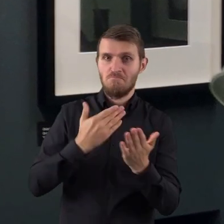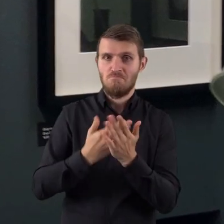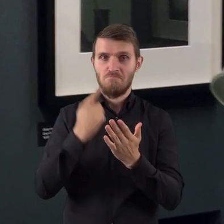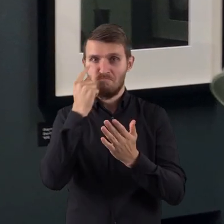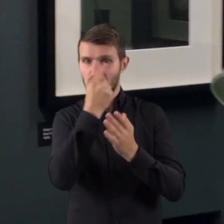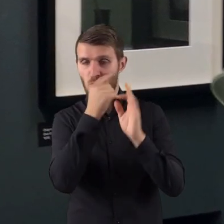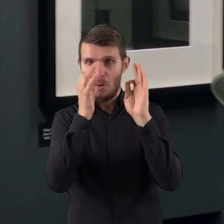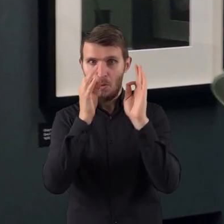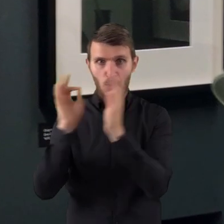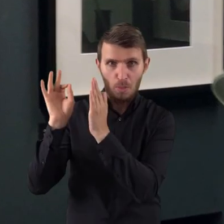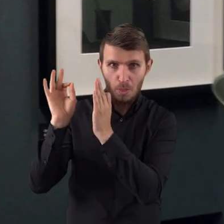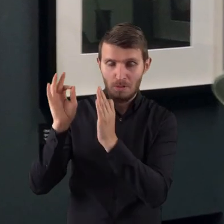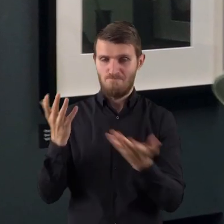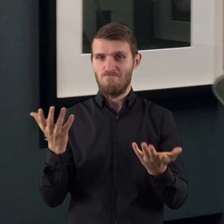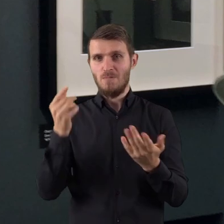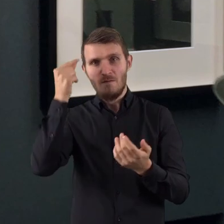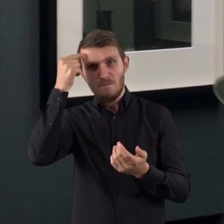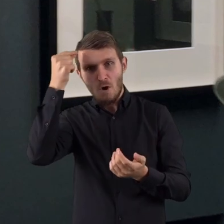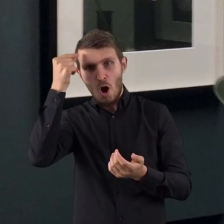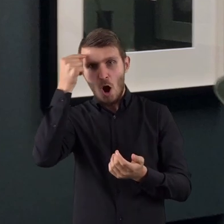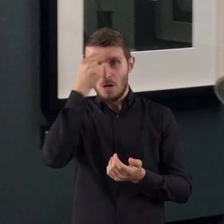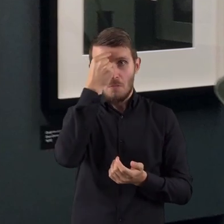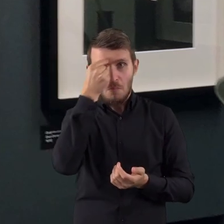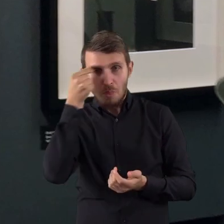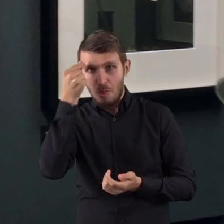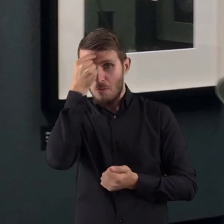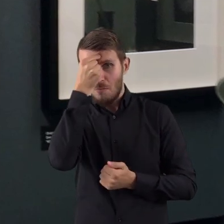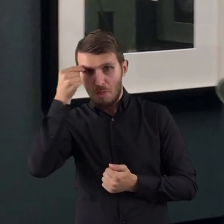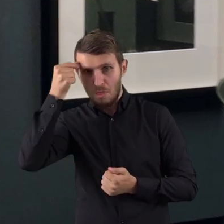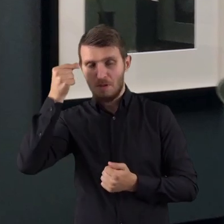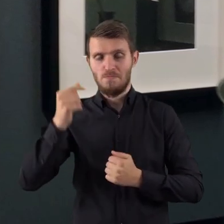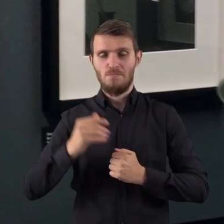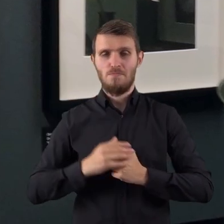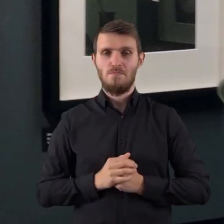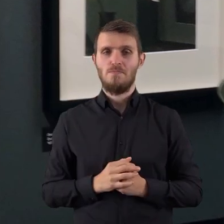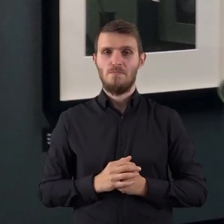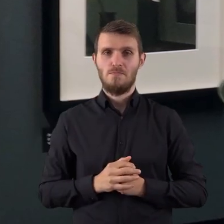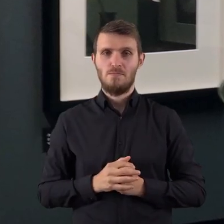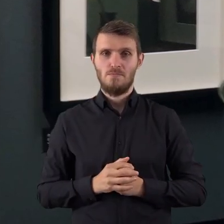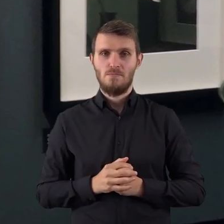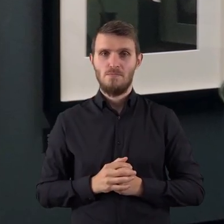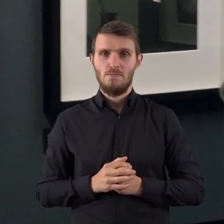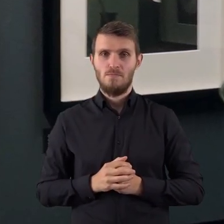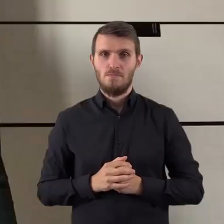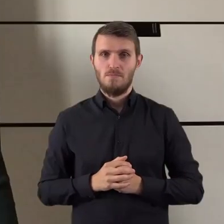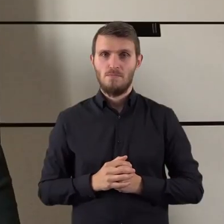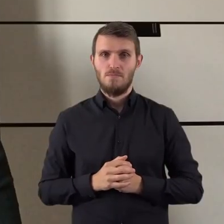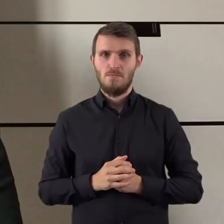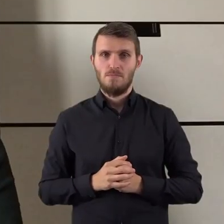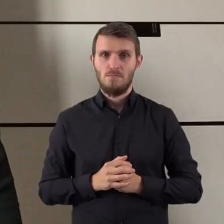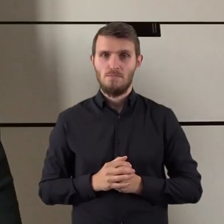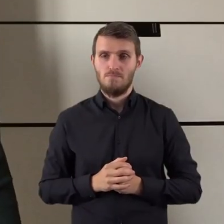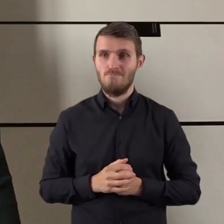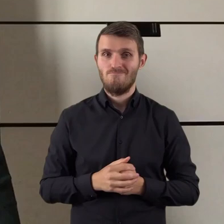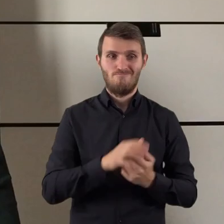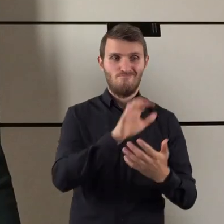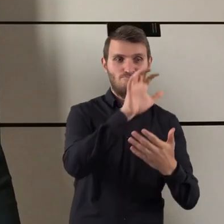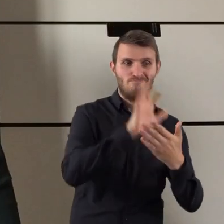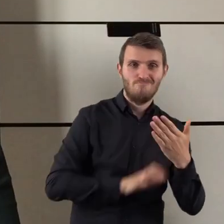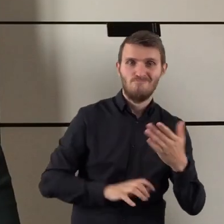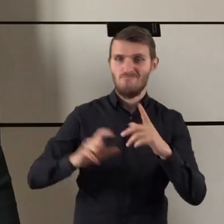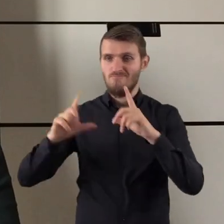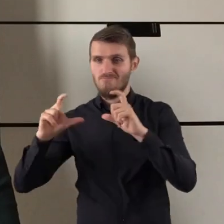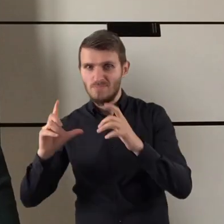ciekawszą. Na przykład spojrzenie w bok i kilka odstających kosmyków włosów. Punktem